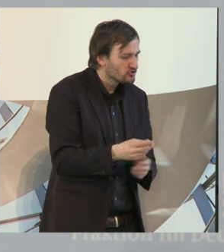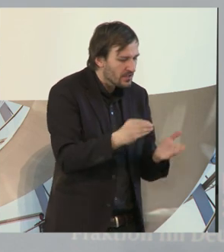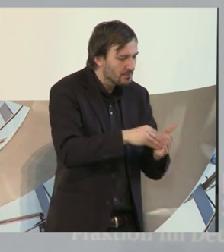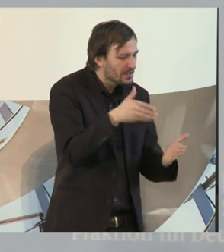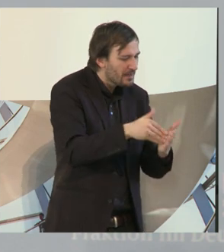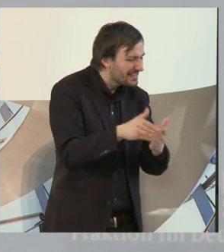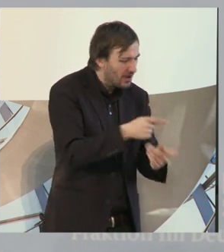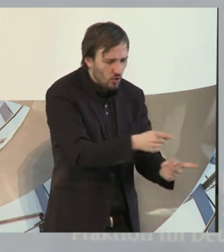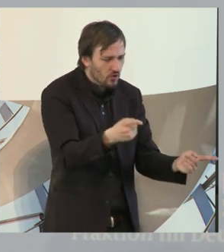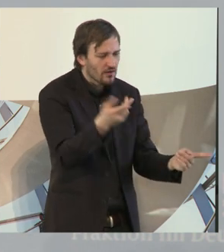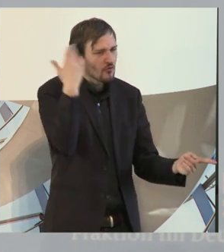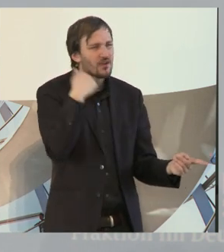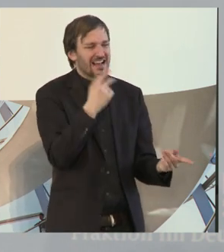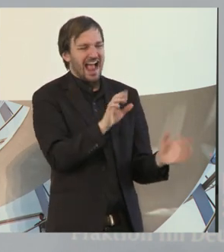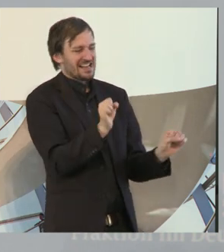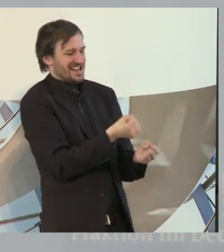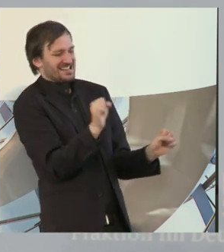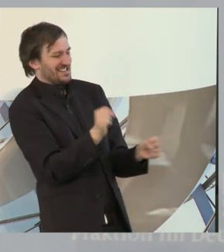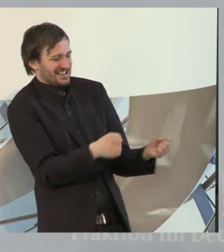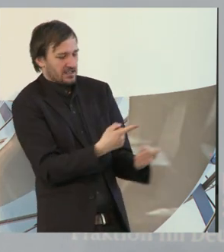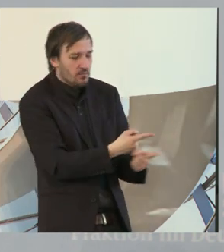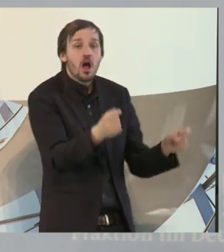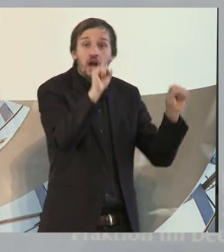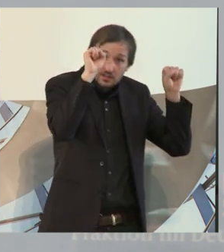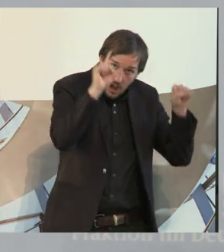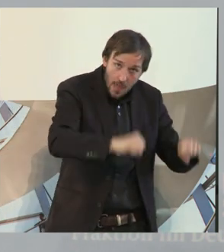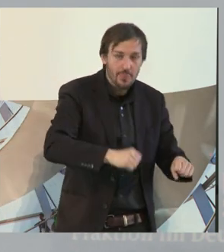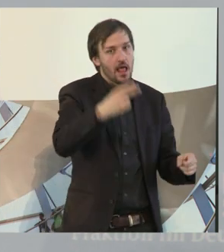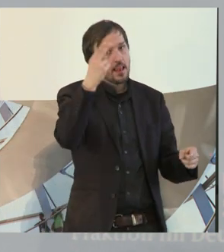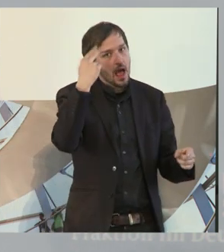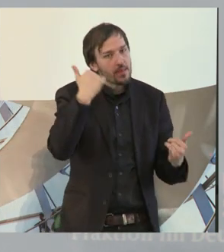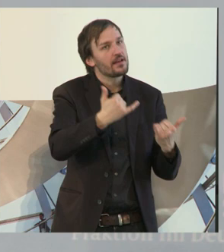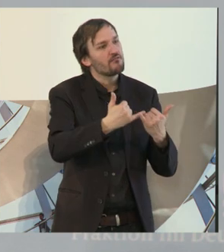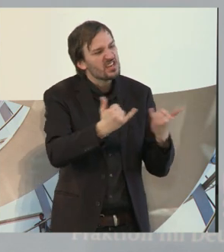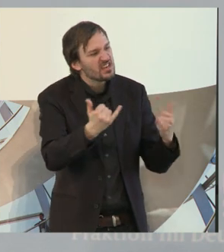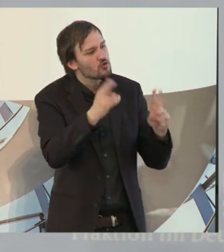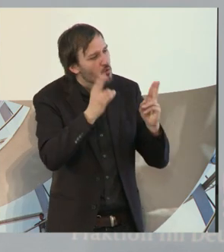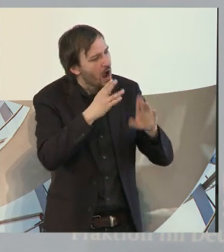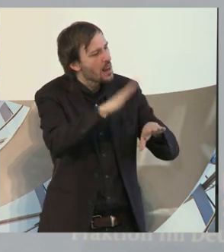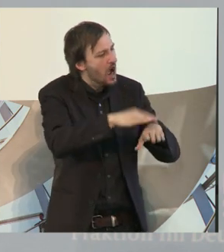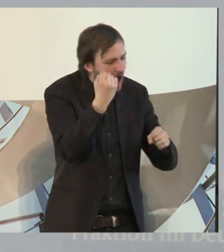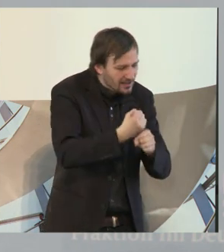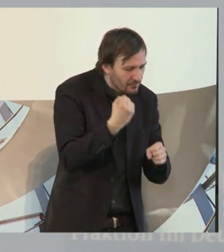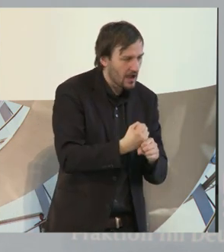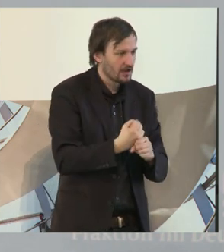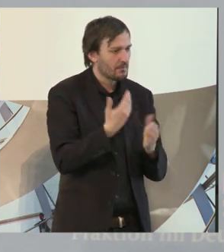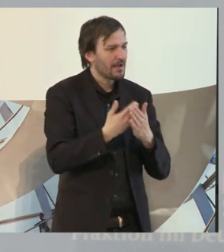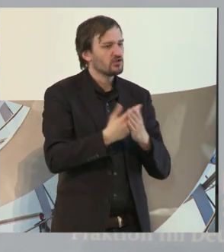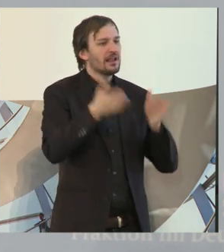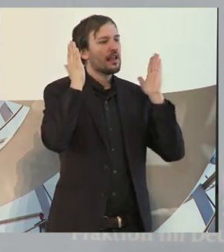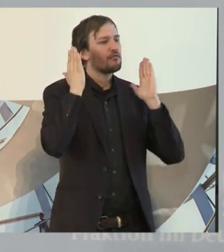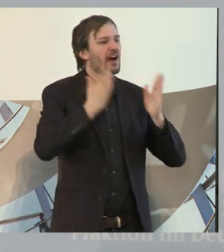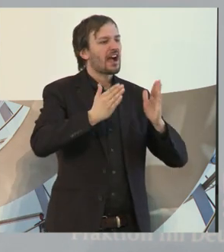zugetraut hätte, dass sie lernen können, wie verfache ich ein